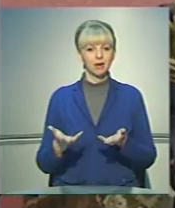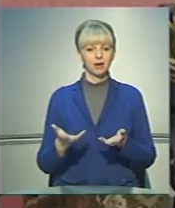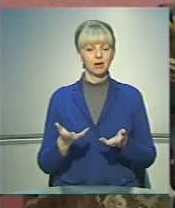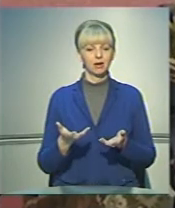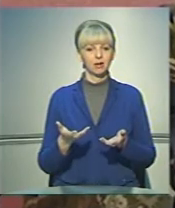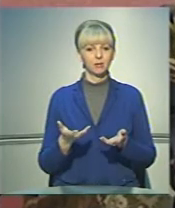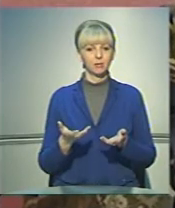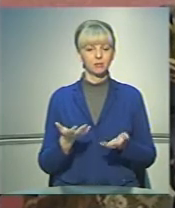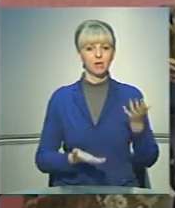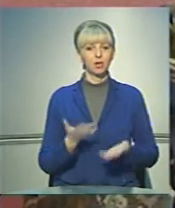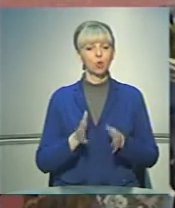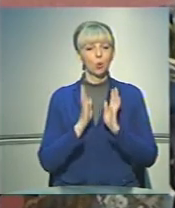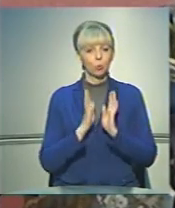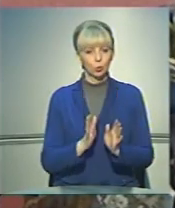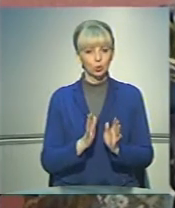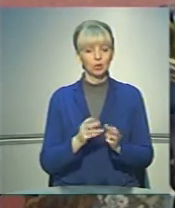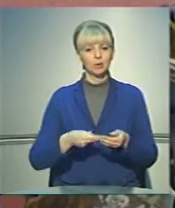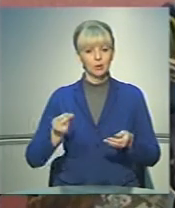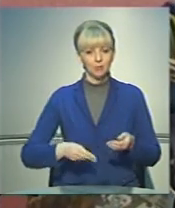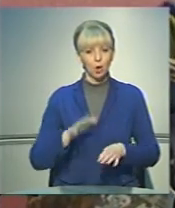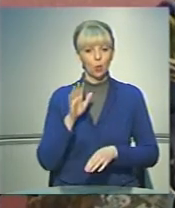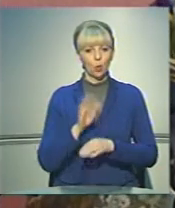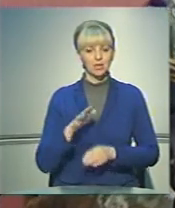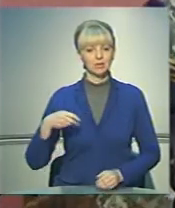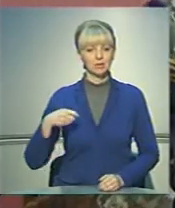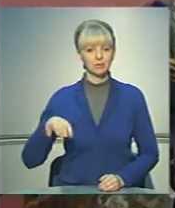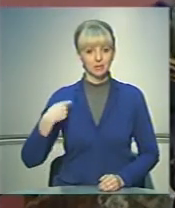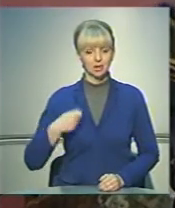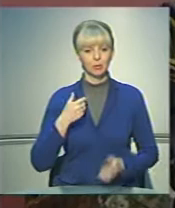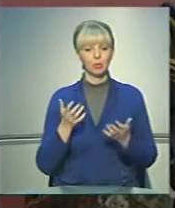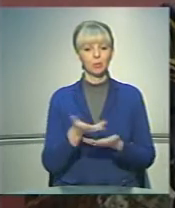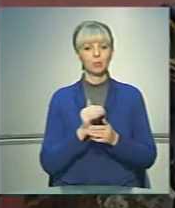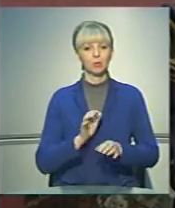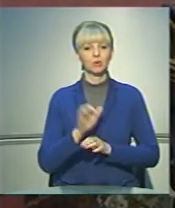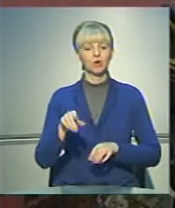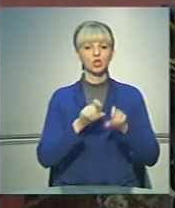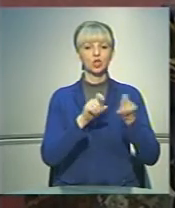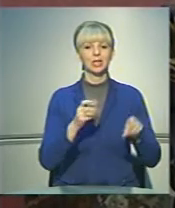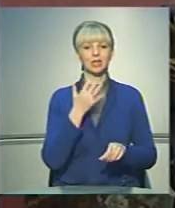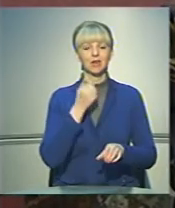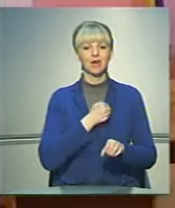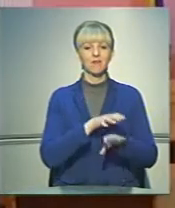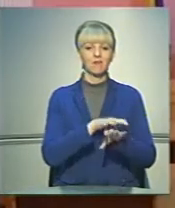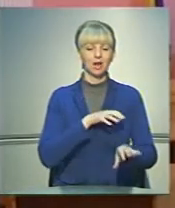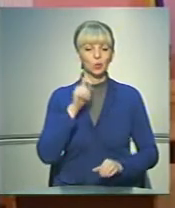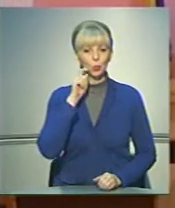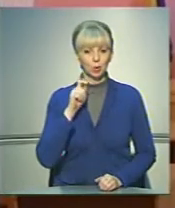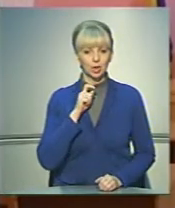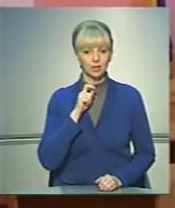якщо буде підписано указ президента, ми будемо направляти до частини Національної гвардії України.